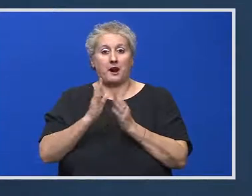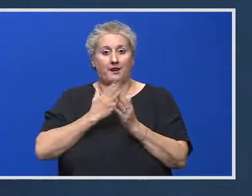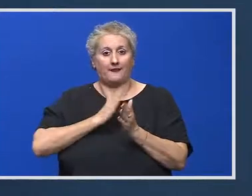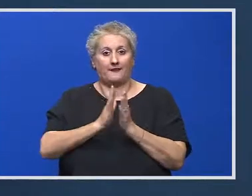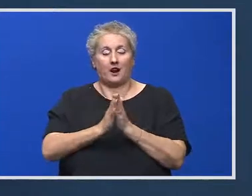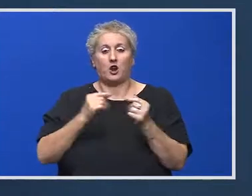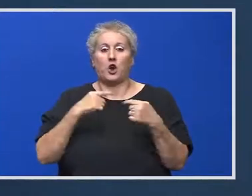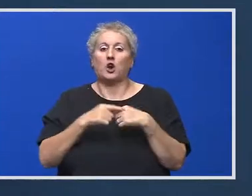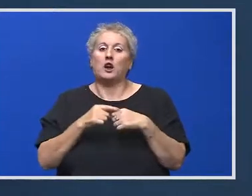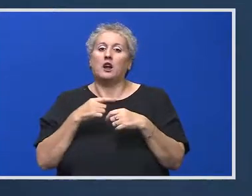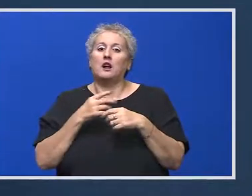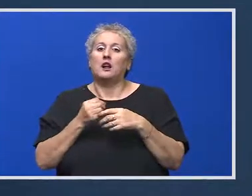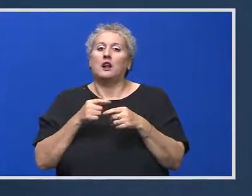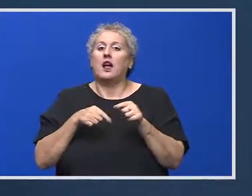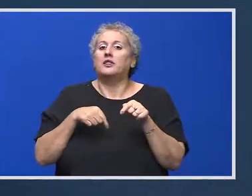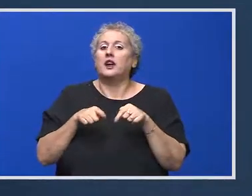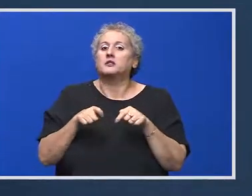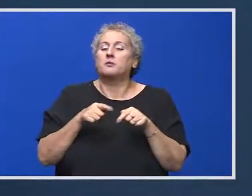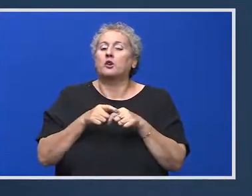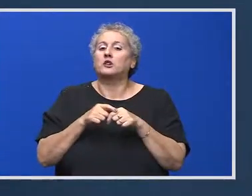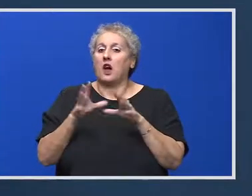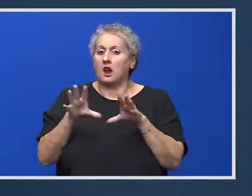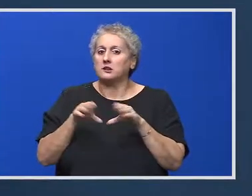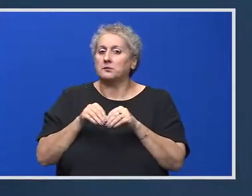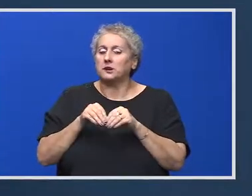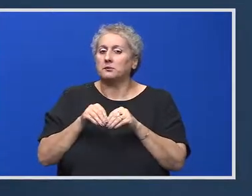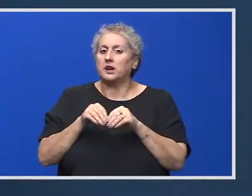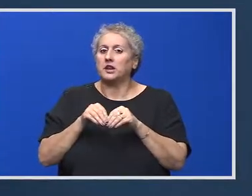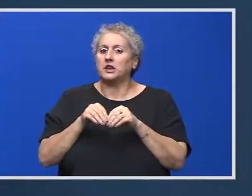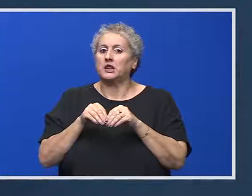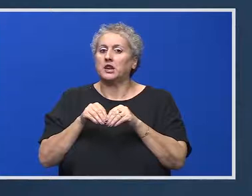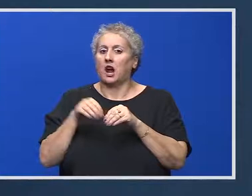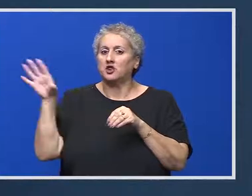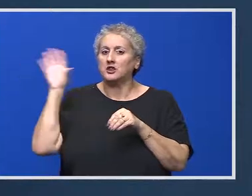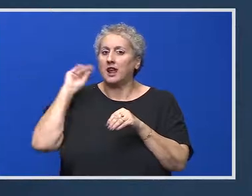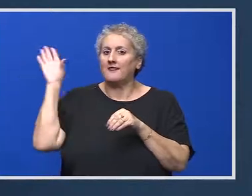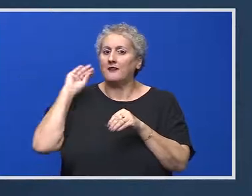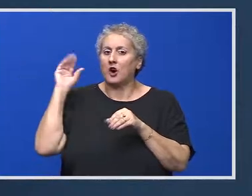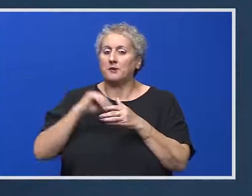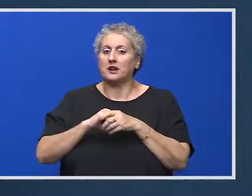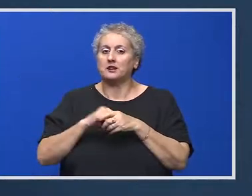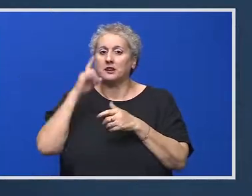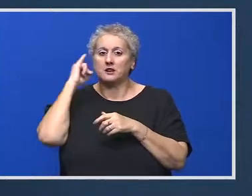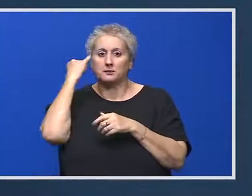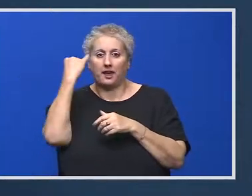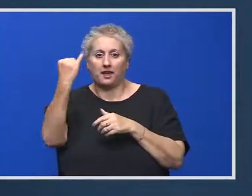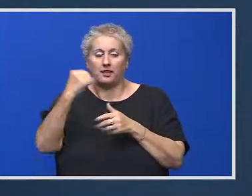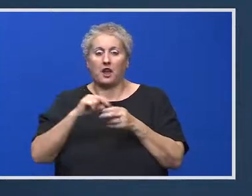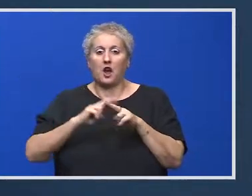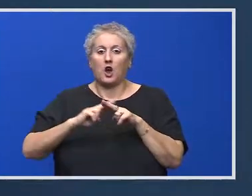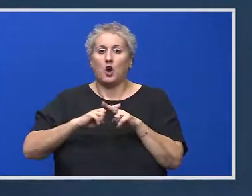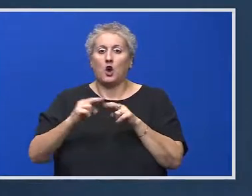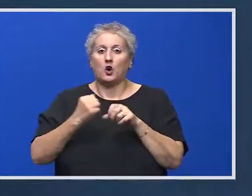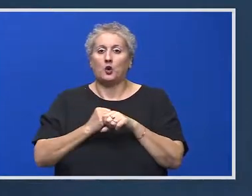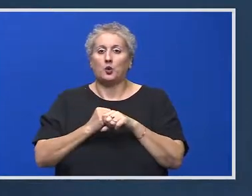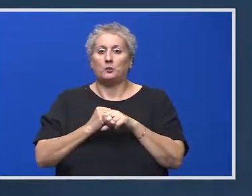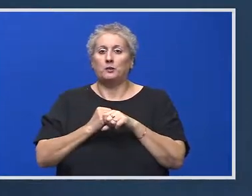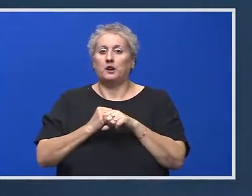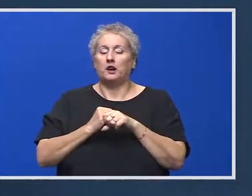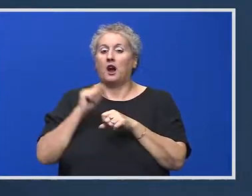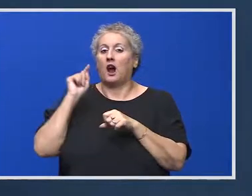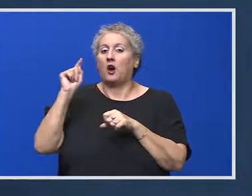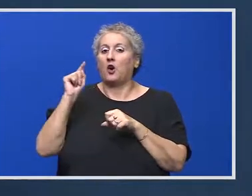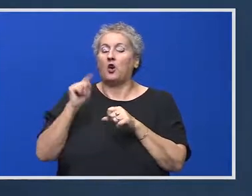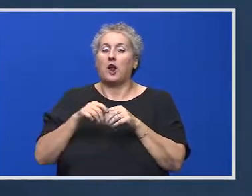rog, de la transporturi ați primit aceste informații? Aveți deja o idee despre cum stăm acolo cu